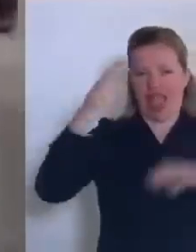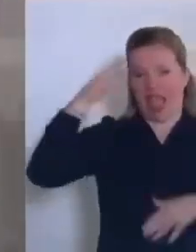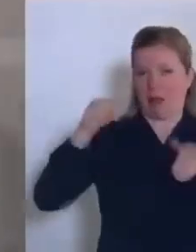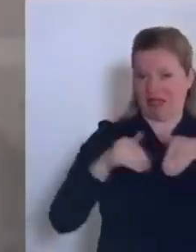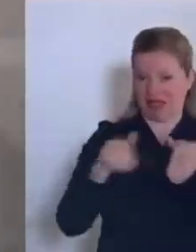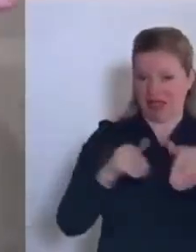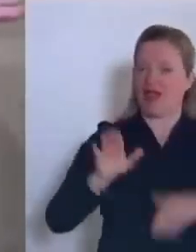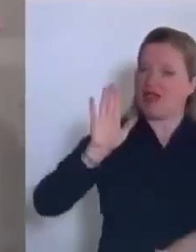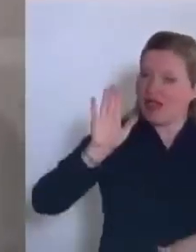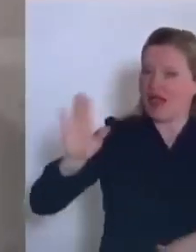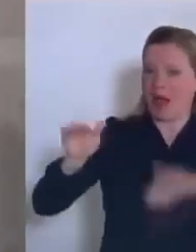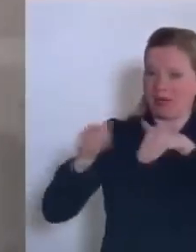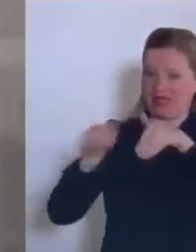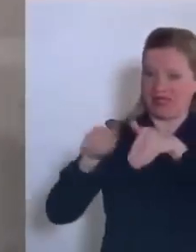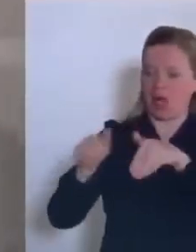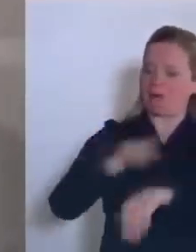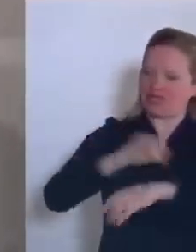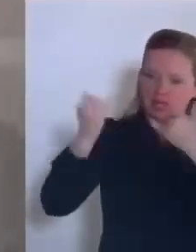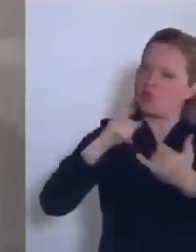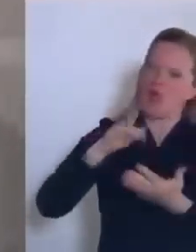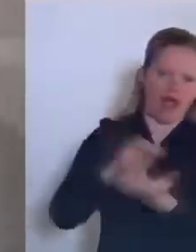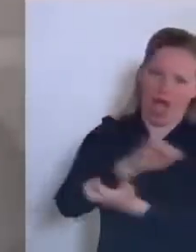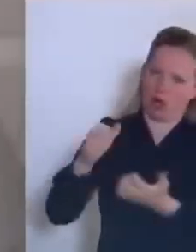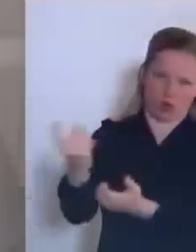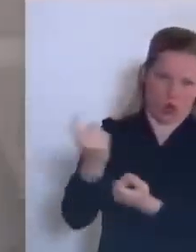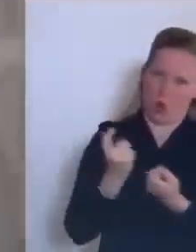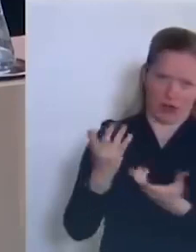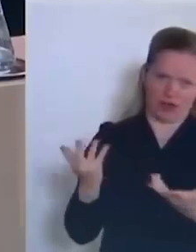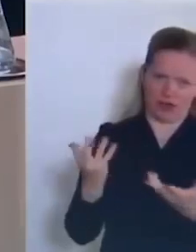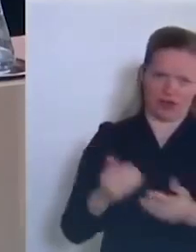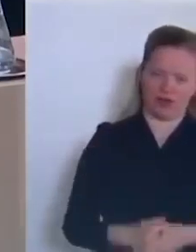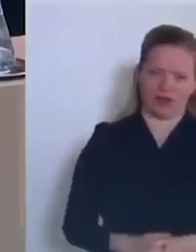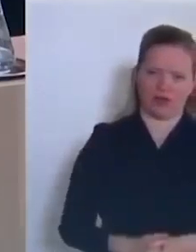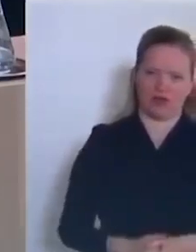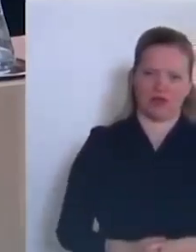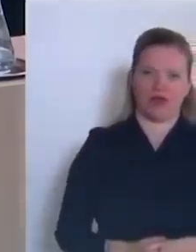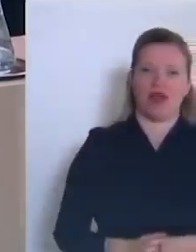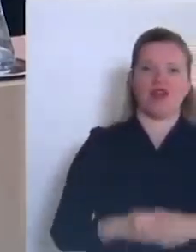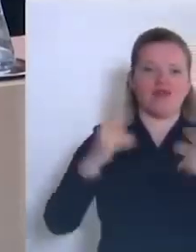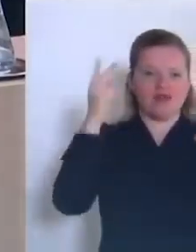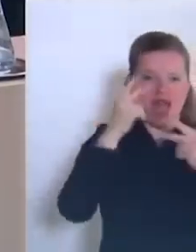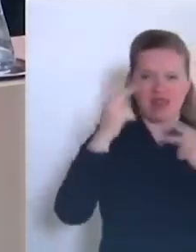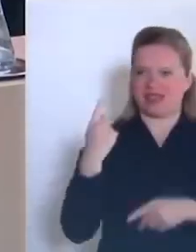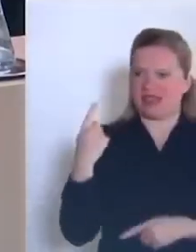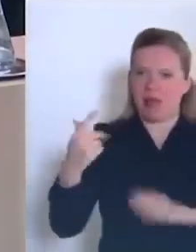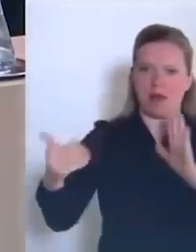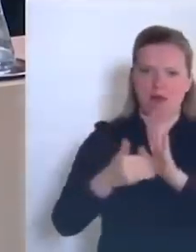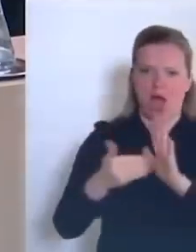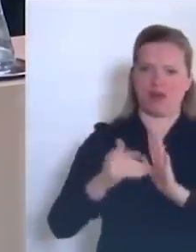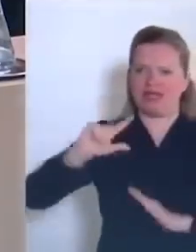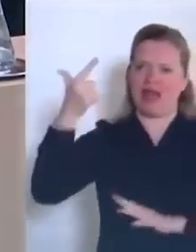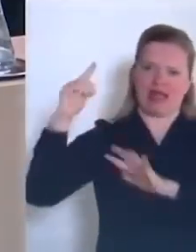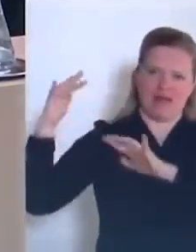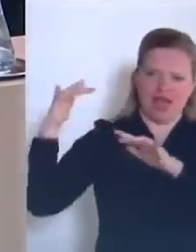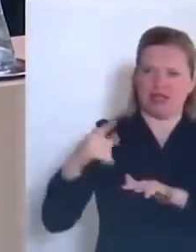che qui nel Ministero sia passato solo caos. Signora Ministra, naturalmente avete bisogno della seconda ondata. Ve la augurate